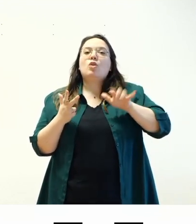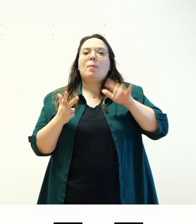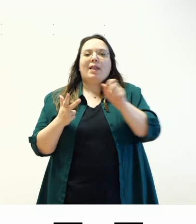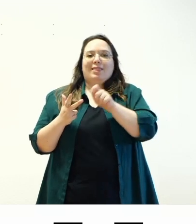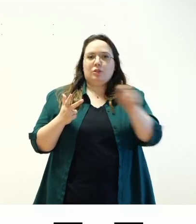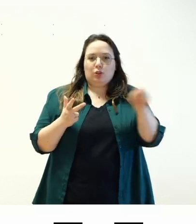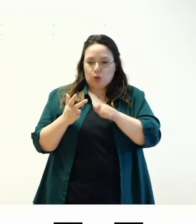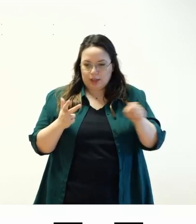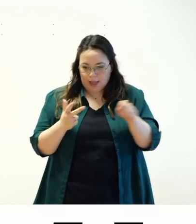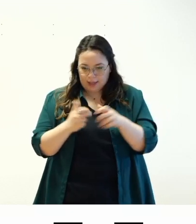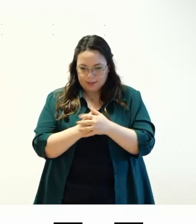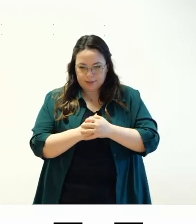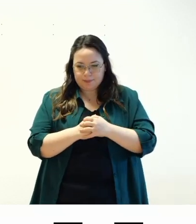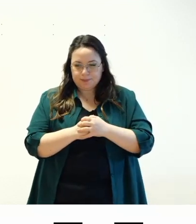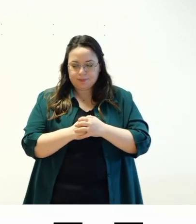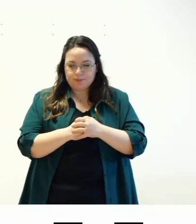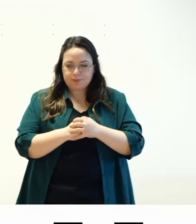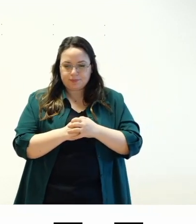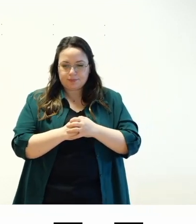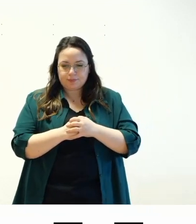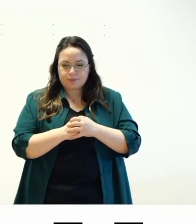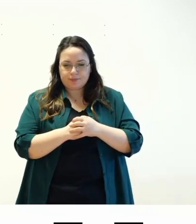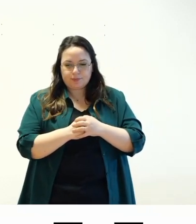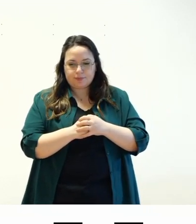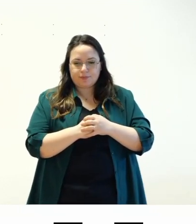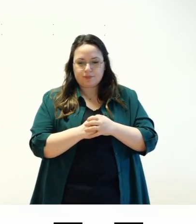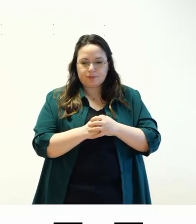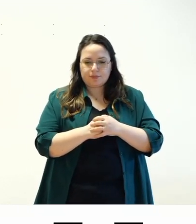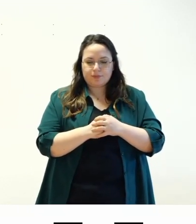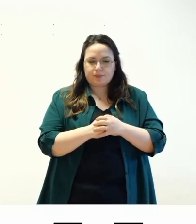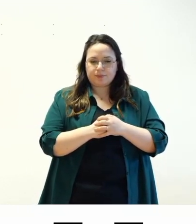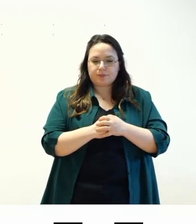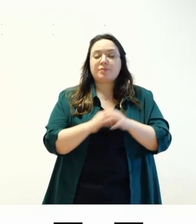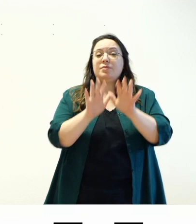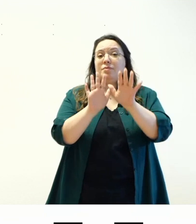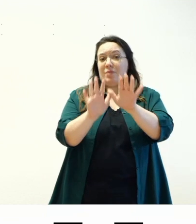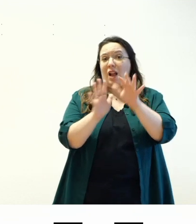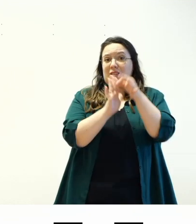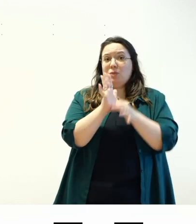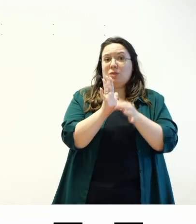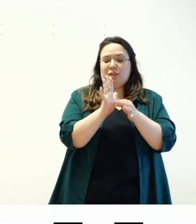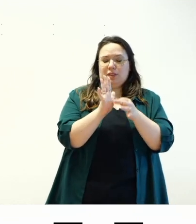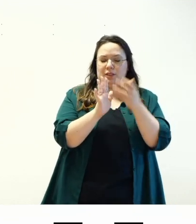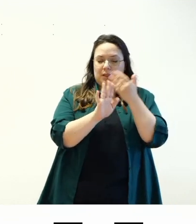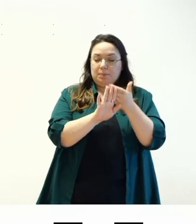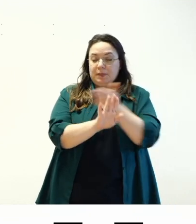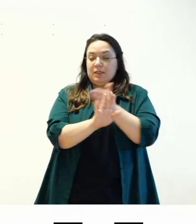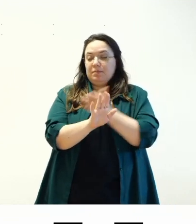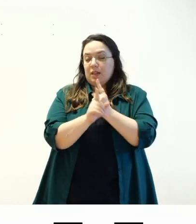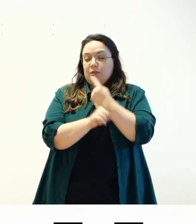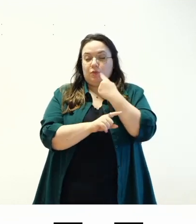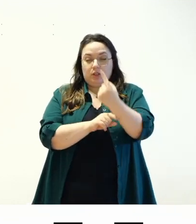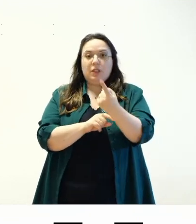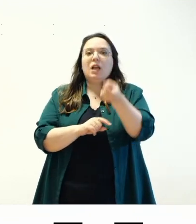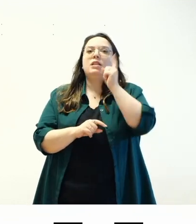a fare una carrellata su queste cose ah ecco una cosa prima di entrare sui singoli requisiti se andate nelle